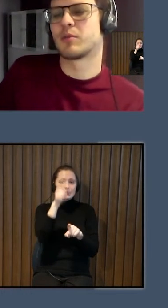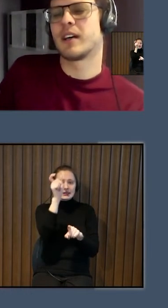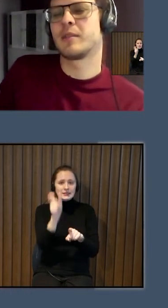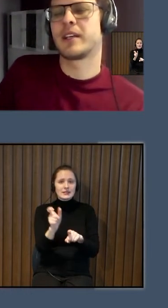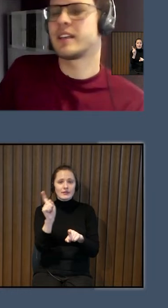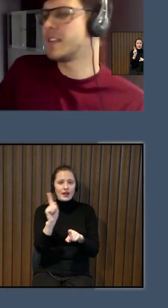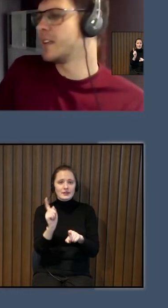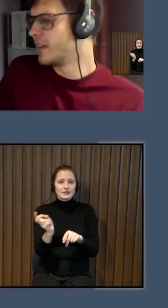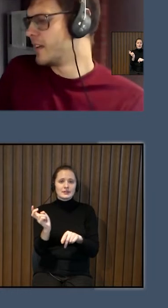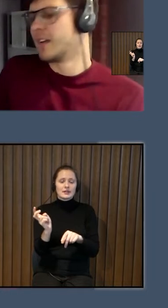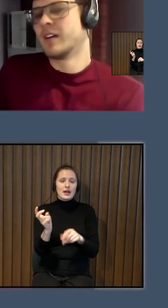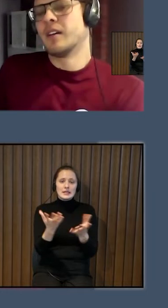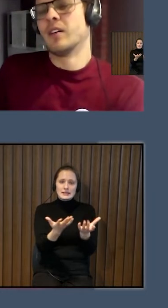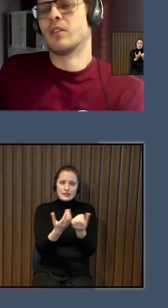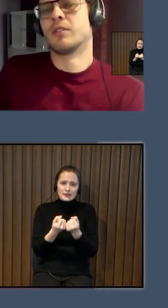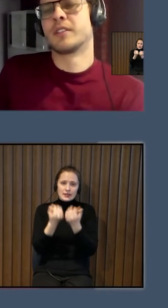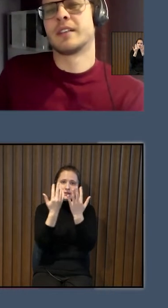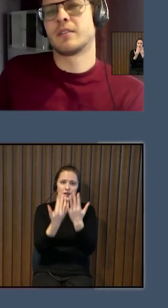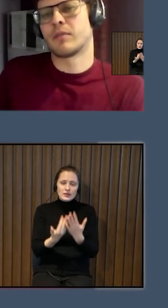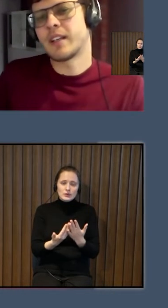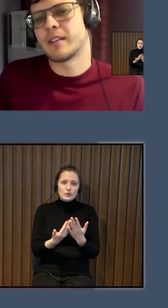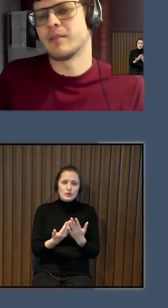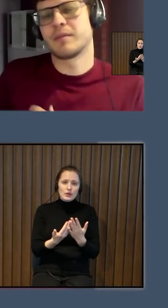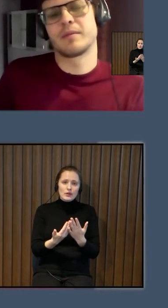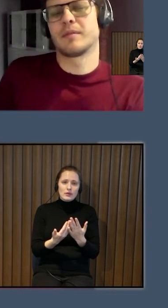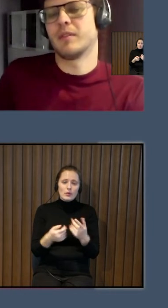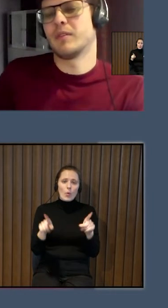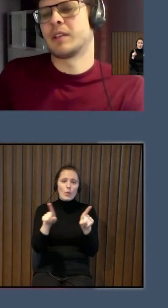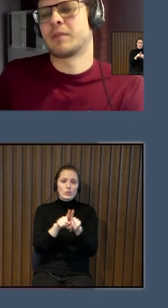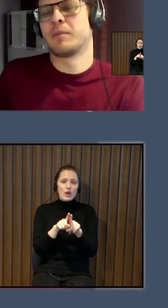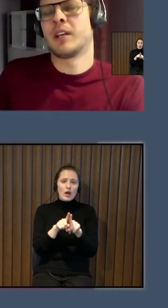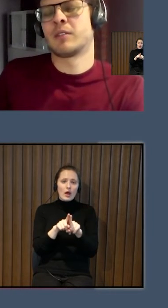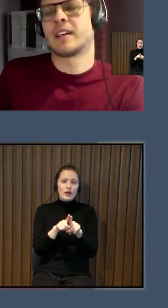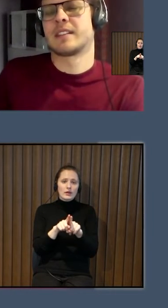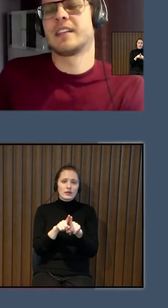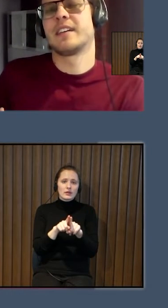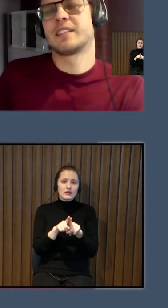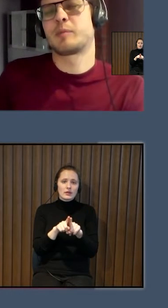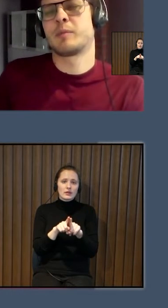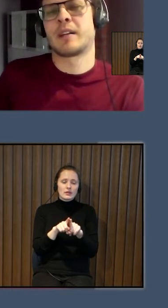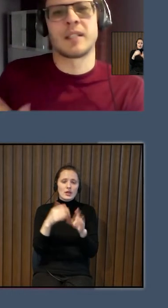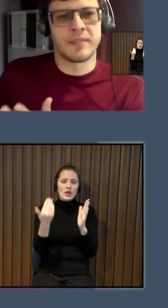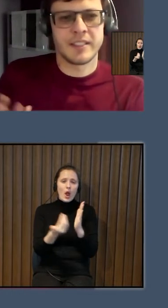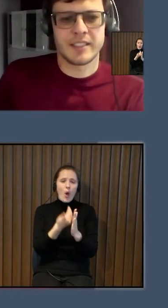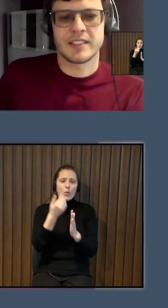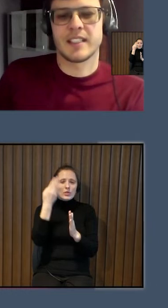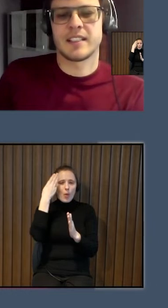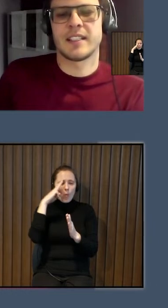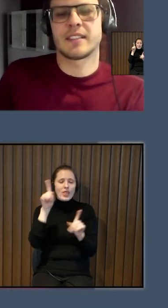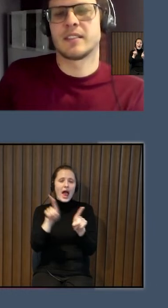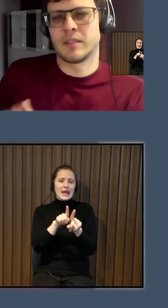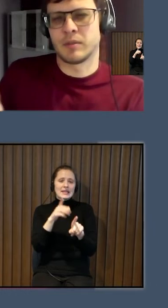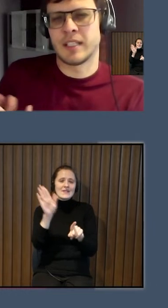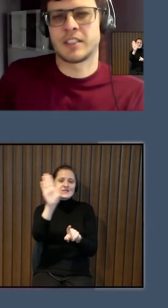nokļūst savu galamērķi. Un arī ir jauns tēmdējums, arī valsts